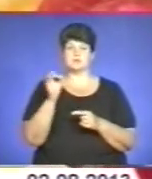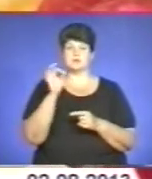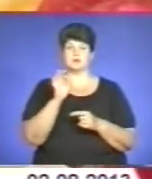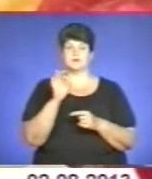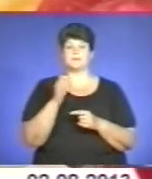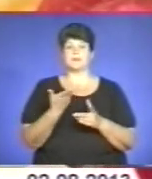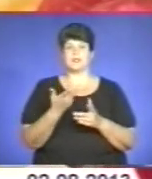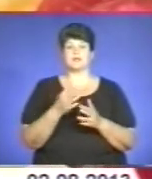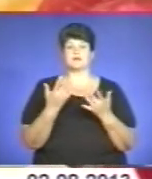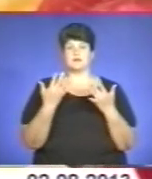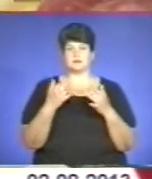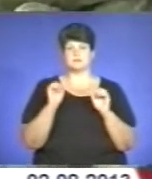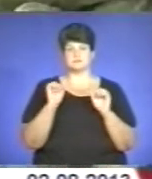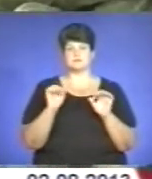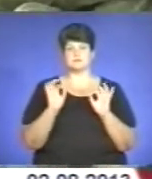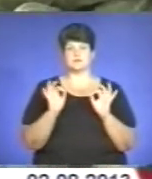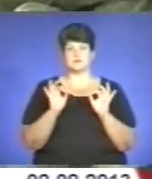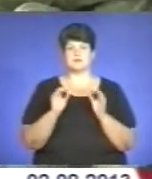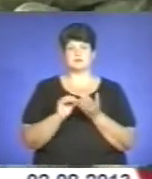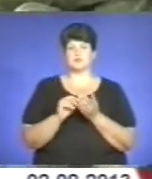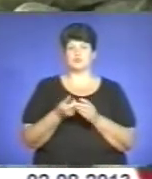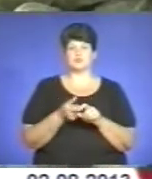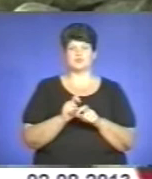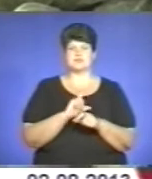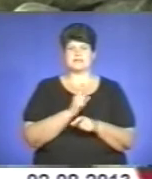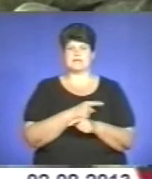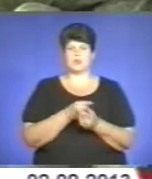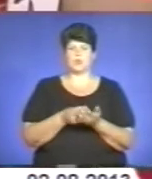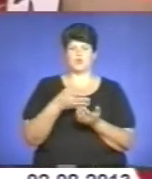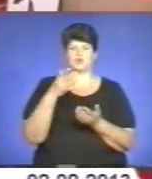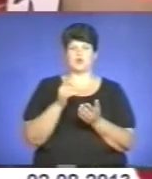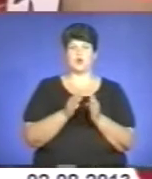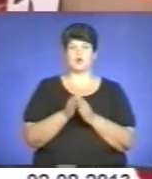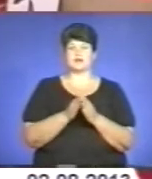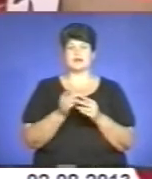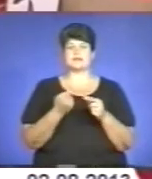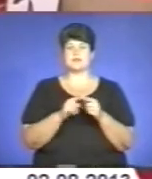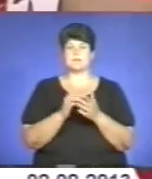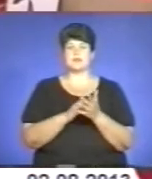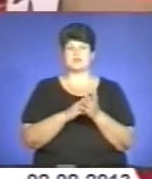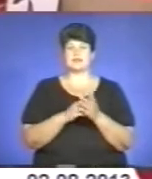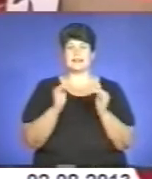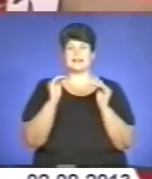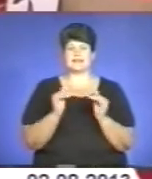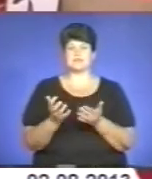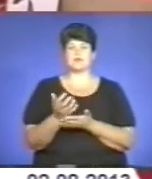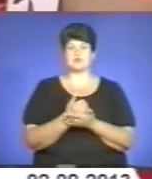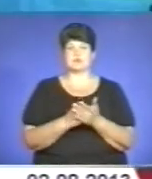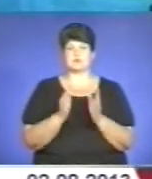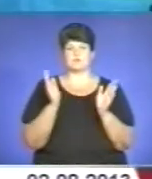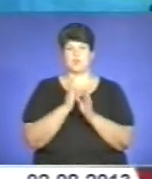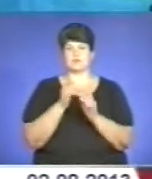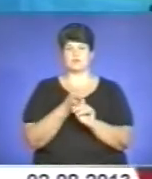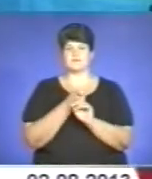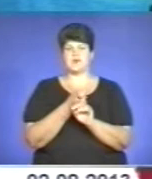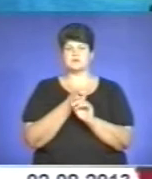росте, а їхня вартість помірна. Лише стрімко підскочили в ціні у гірки. Причина – низька врожайність через погодні умови, кажуть продавці. От